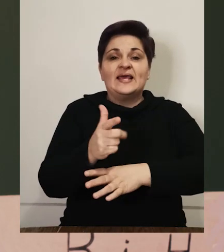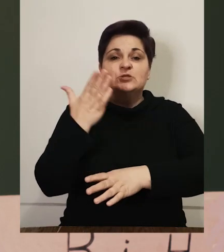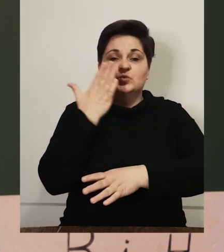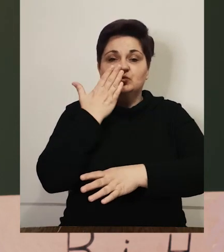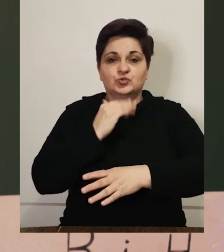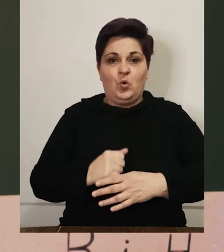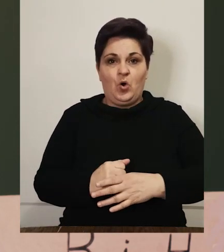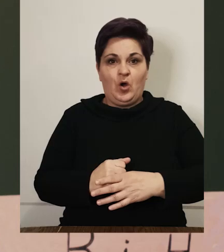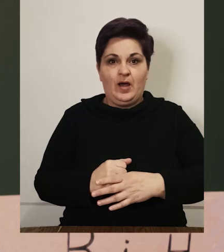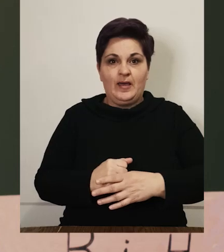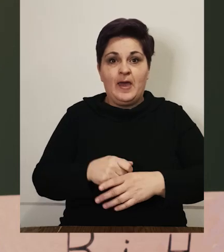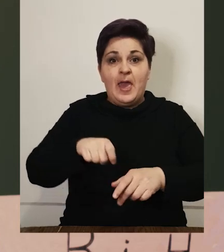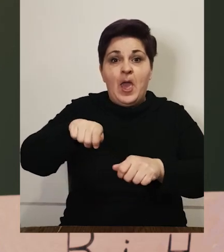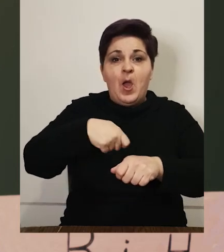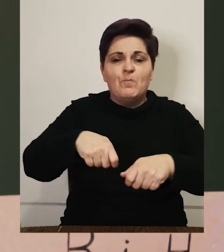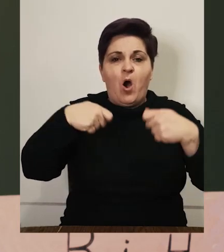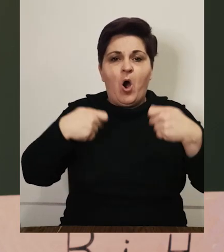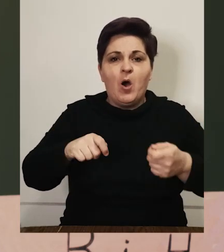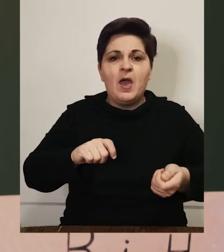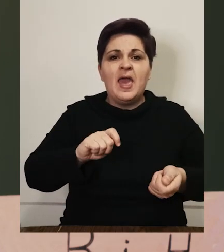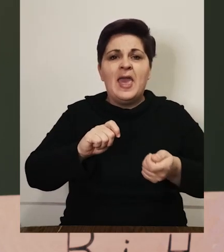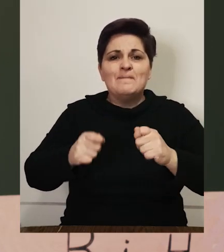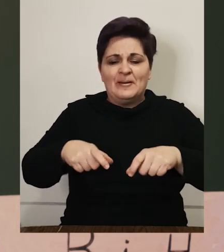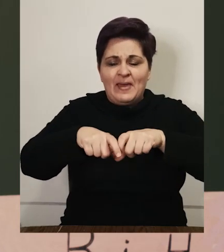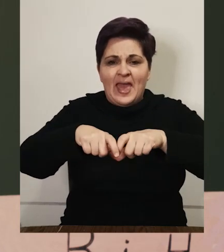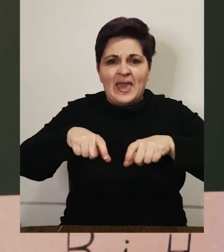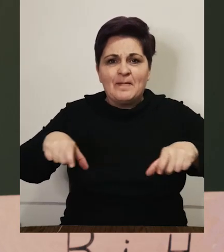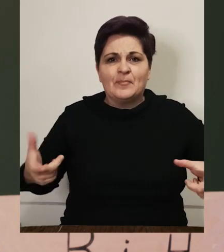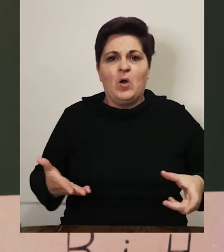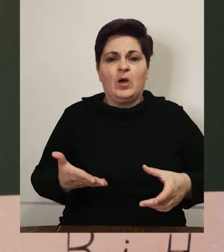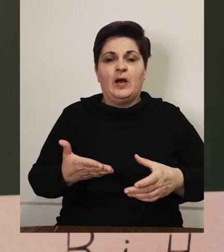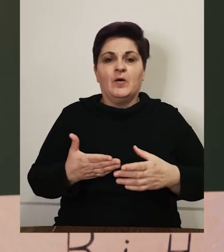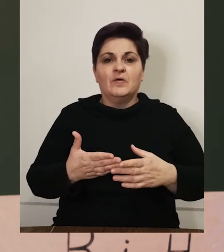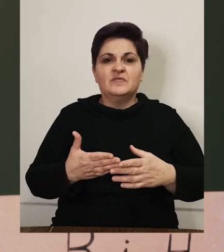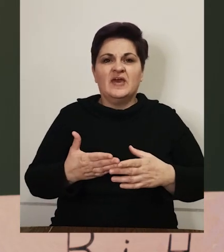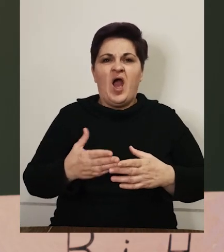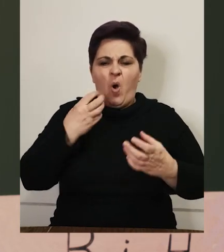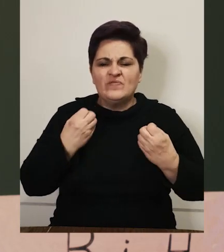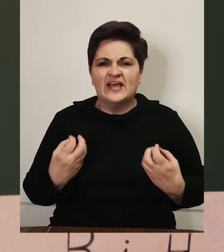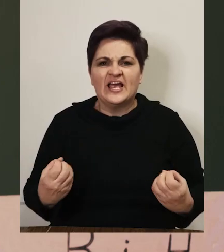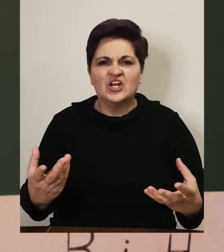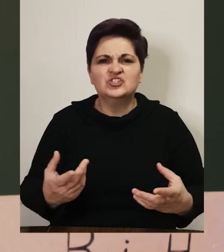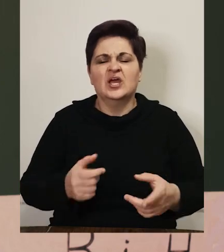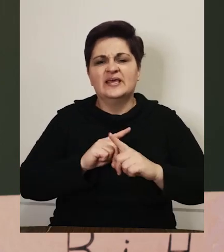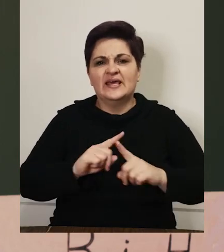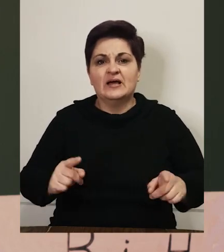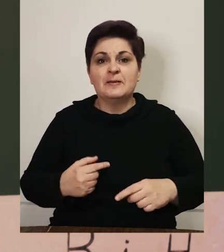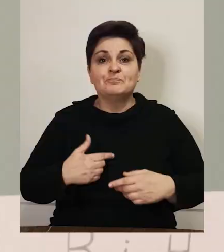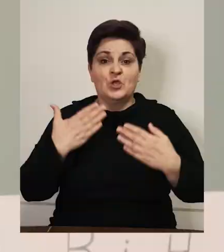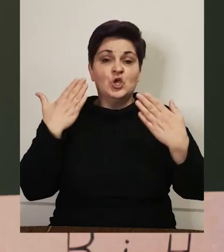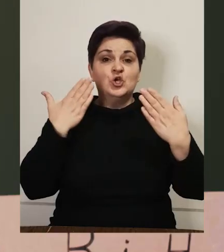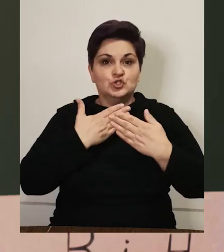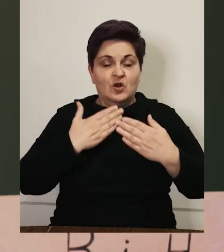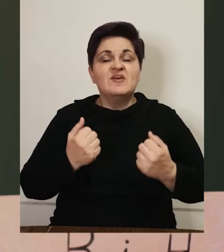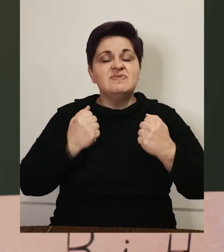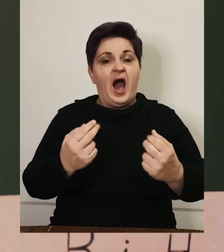skolu. Popravljam limove, mijenjam pragove, zastav, praga, korvozije i te stvari.